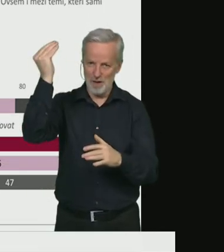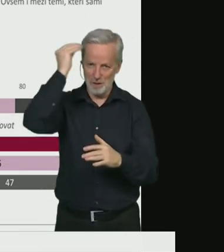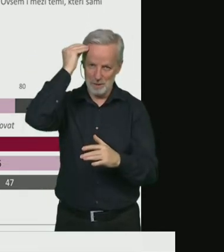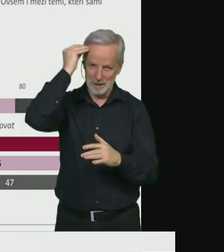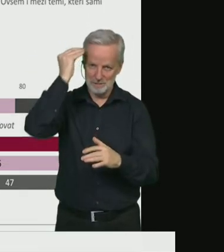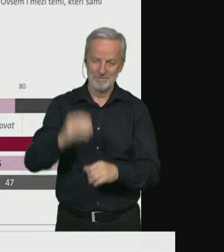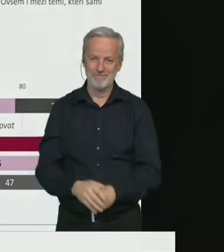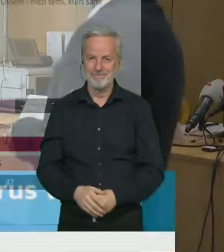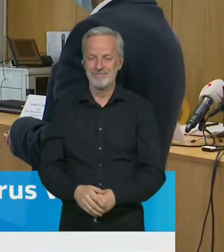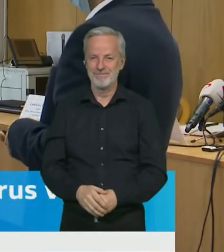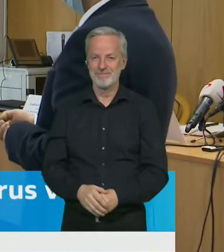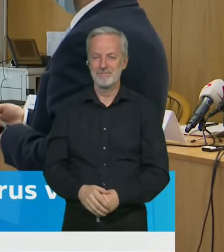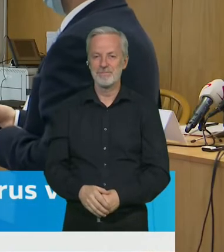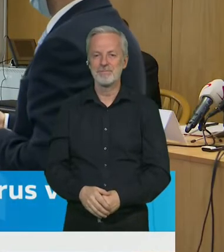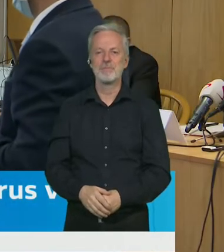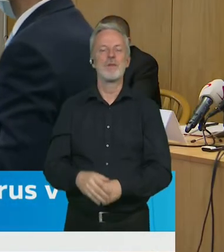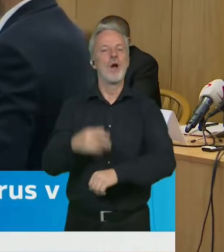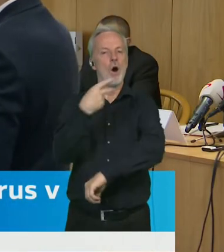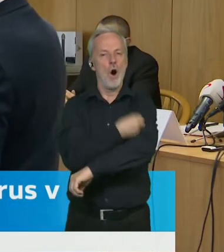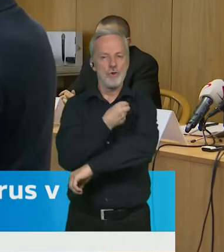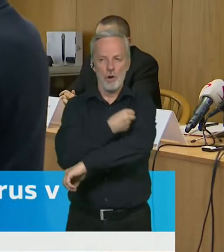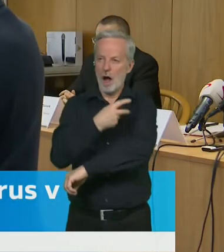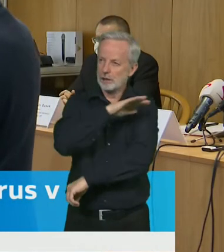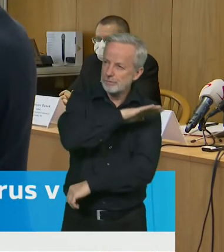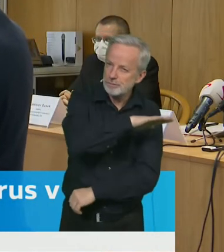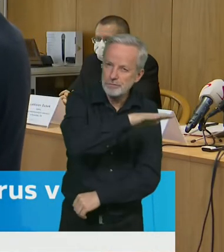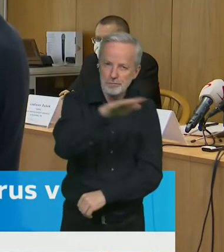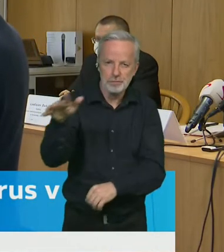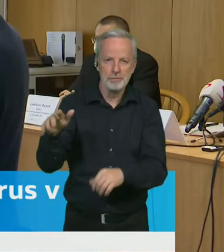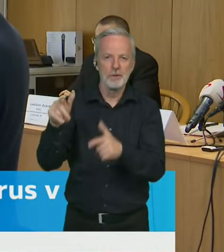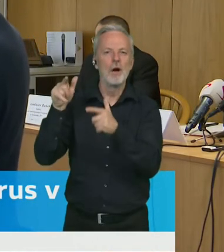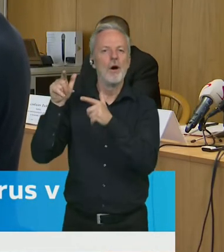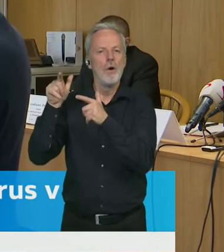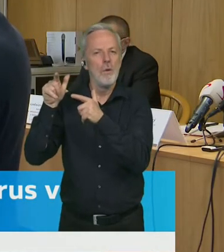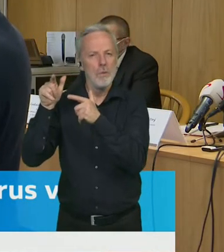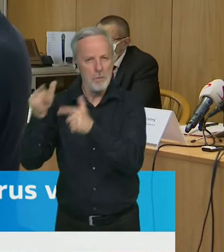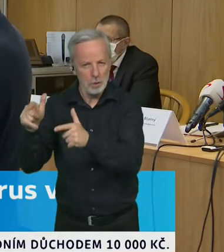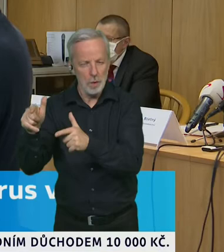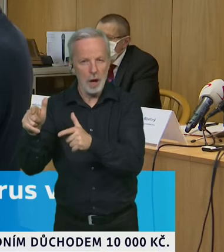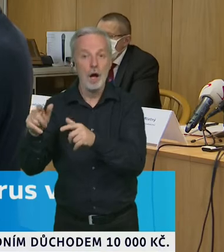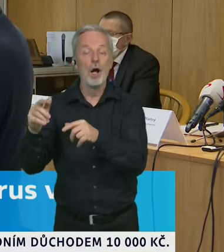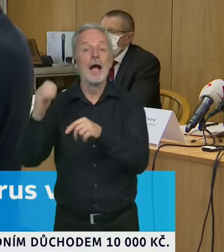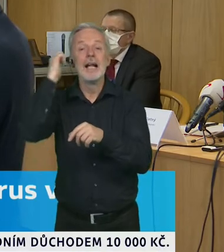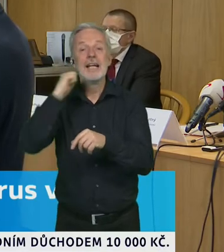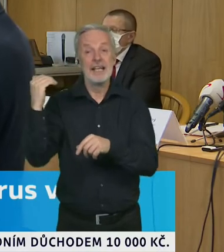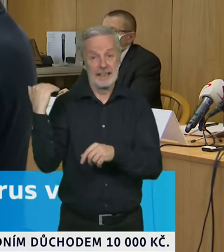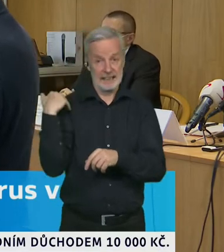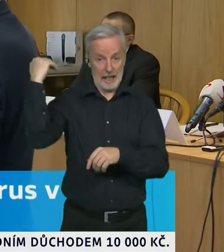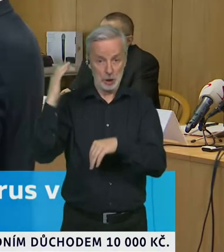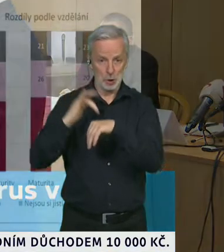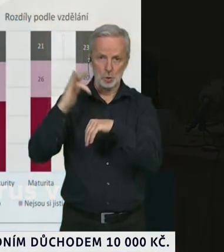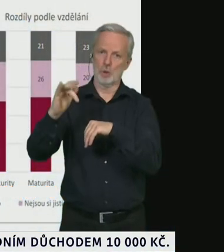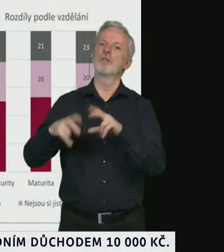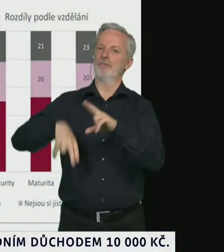Ta podpora plošného očkování dokonce v těch seniorních skupinách je ještě vyšší a zde vidíte, že když se